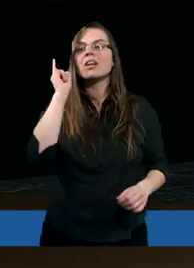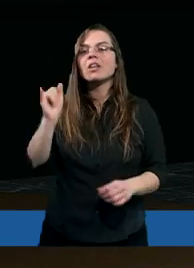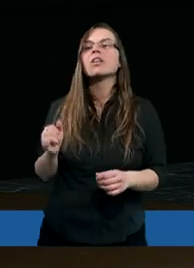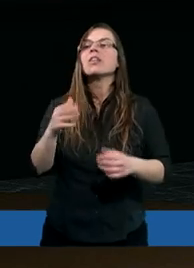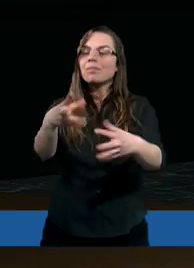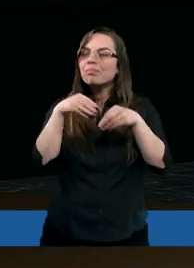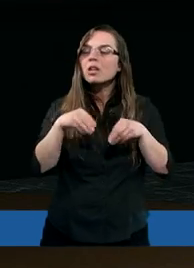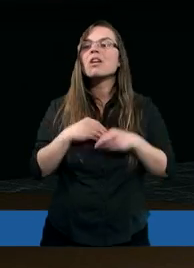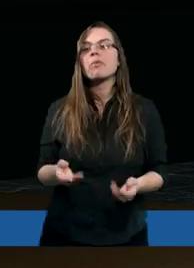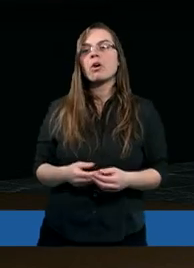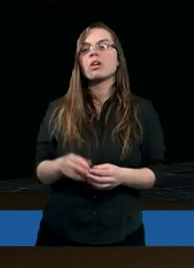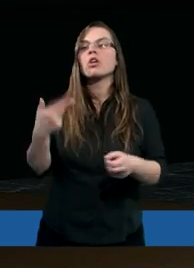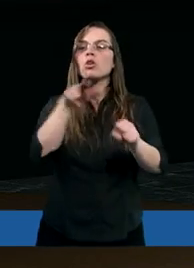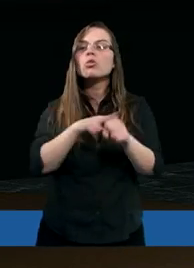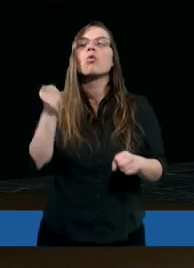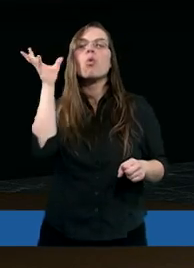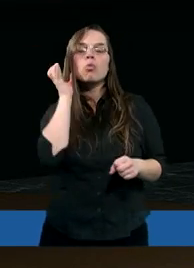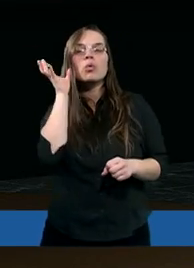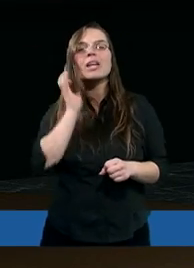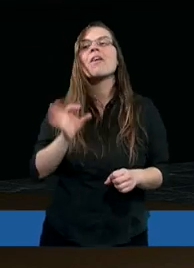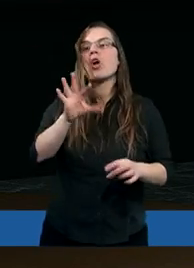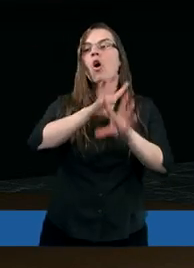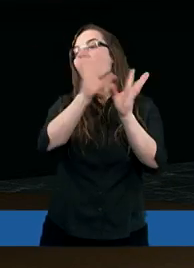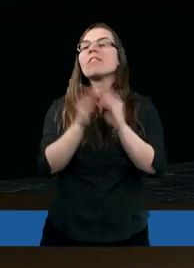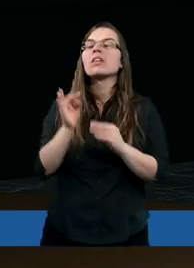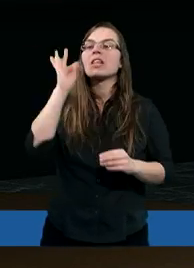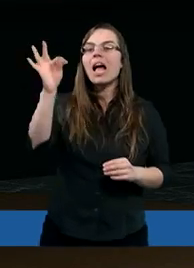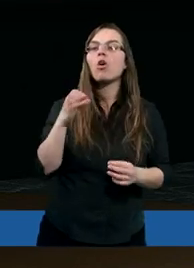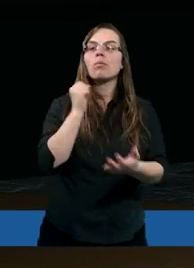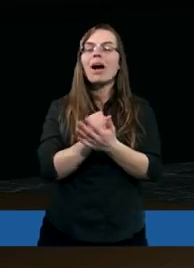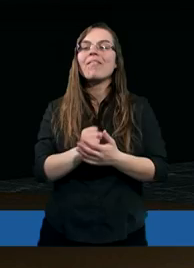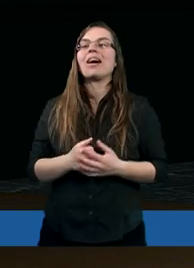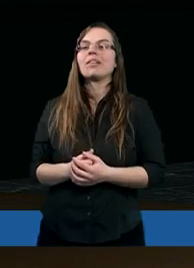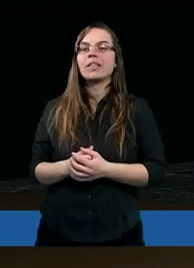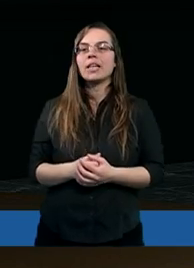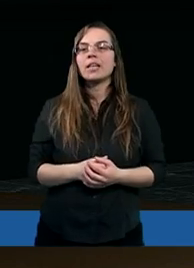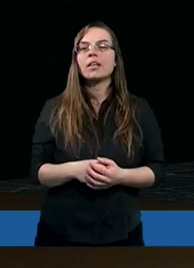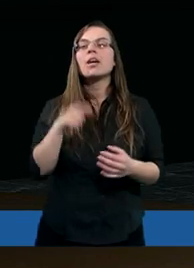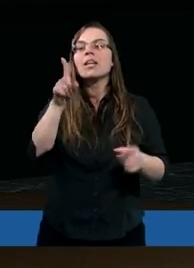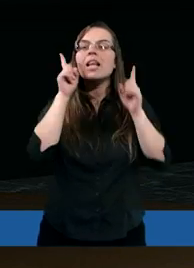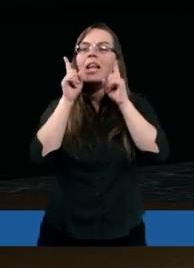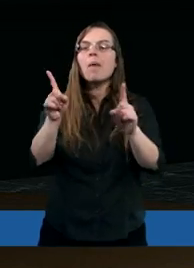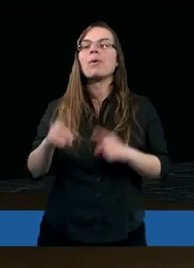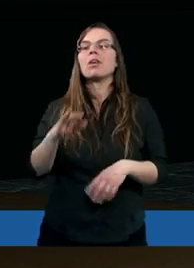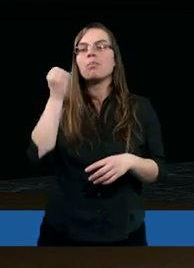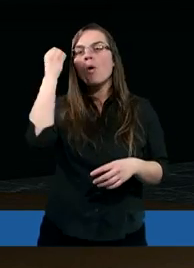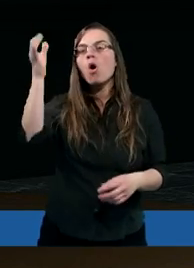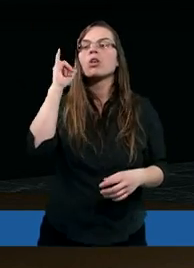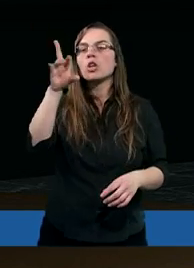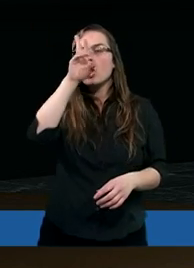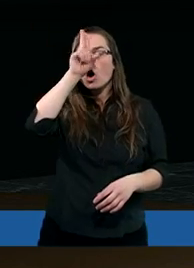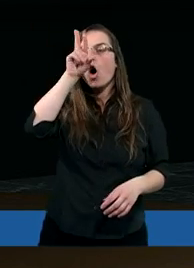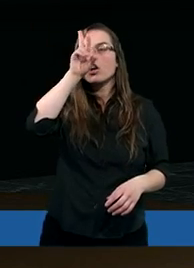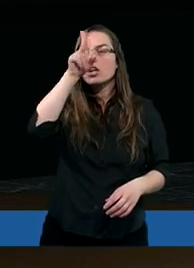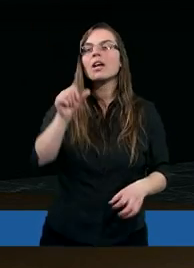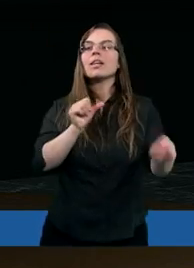w oczach ludów, które usłyszawszy o wszystkich tych ustawach powiedzą, zaprawdę mądry i